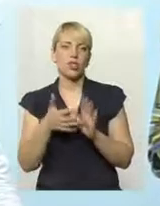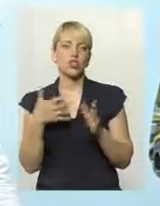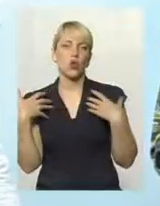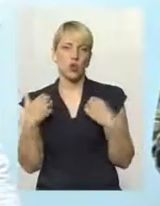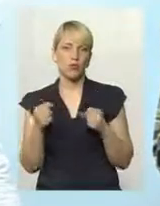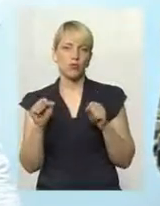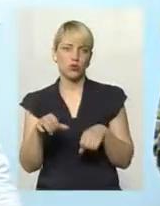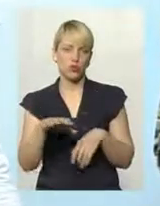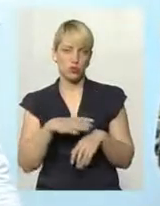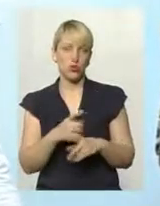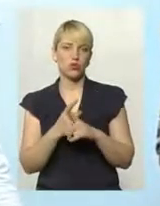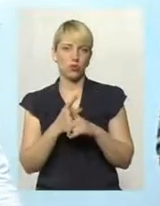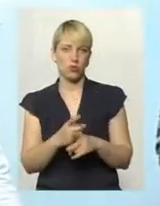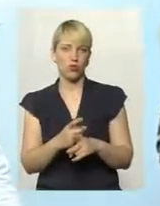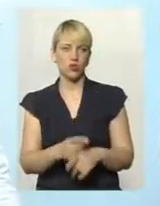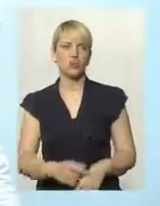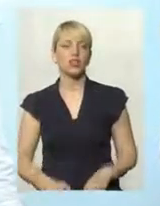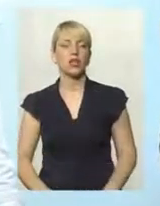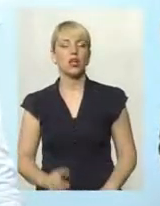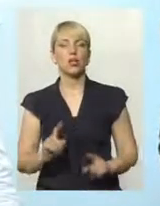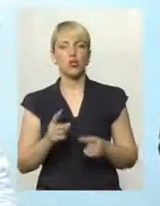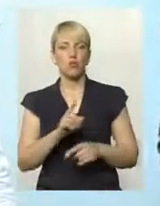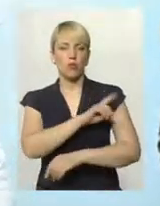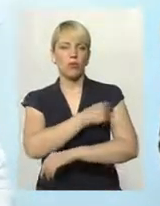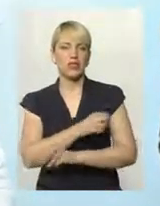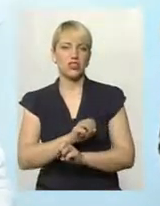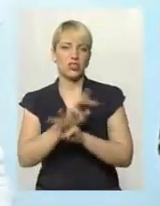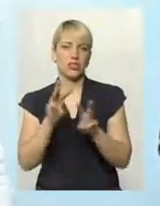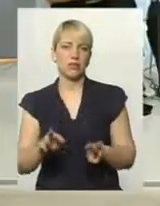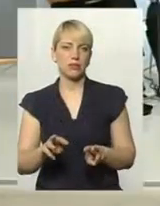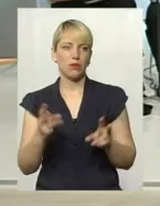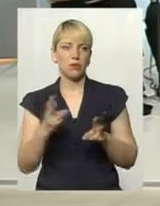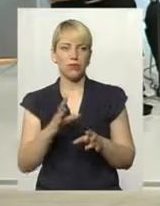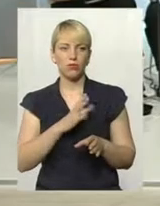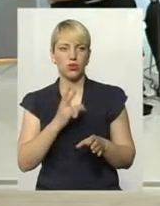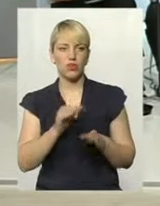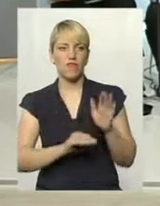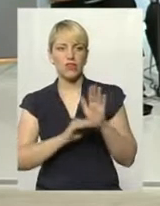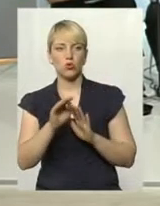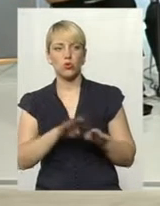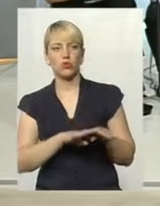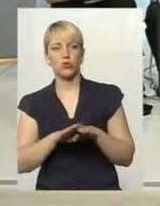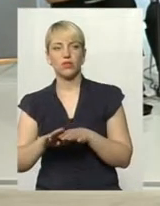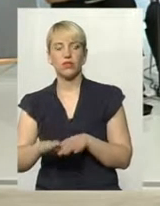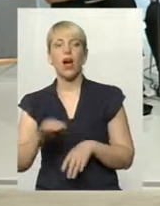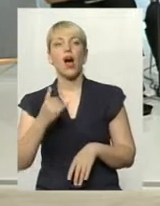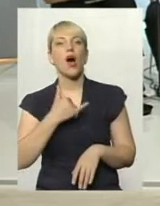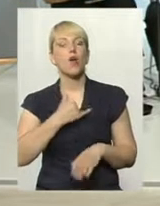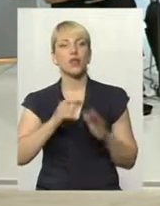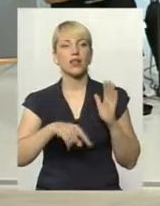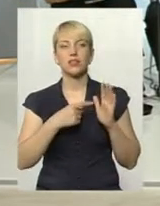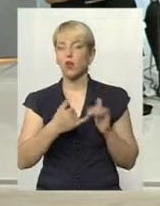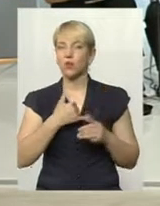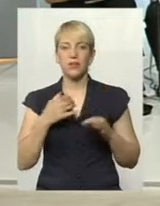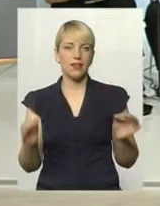супроводжують великий спорт. І тому медичне забезпечення повинно бути на дуже високому рівні. А в нас воно яке? В нас